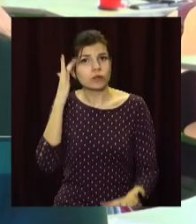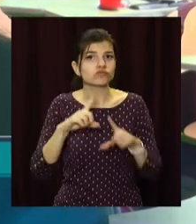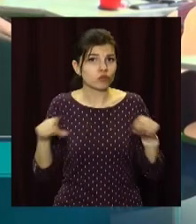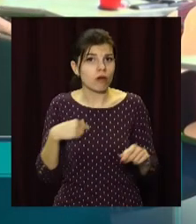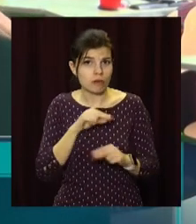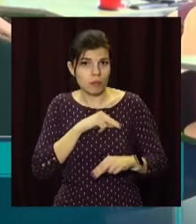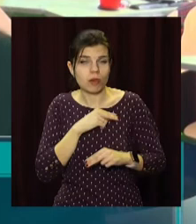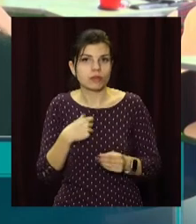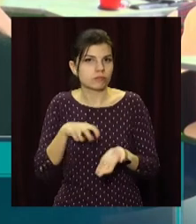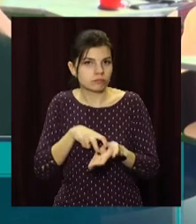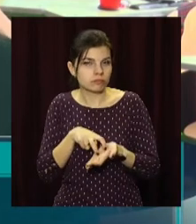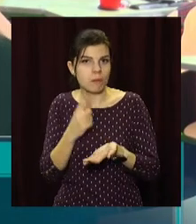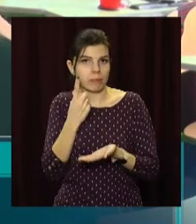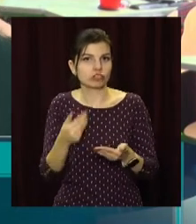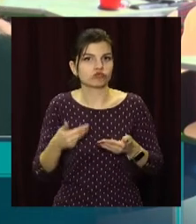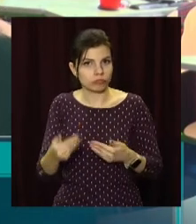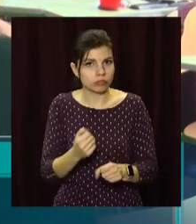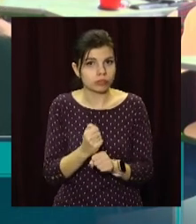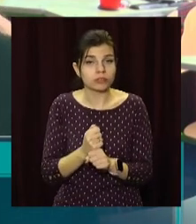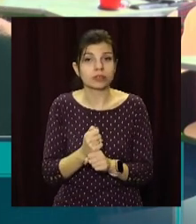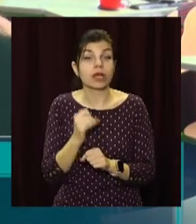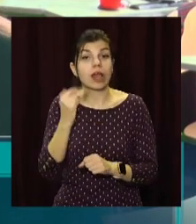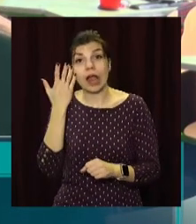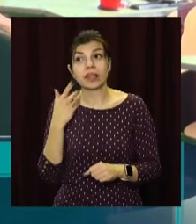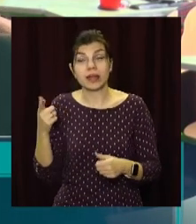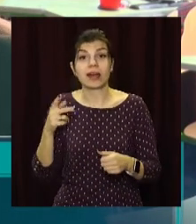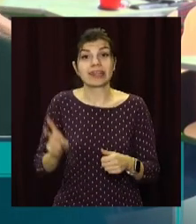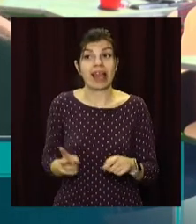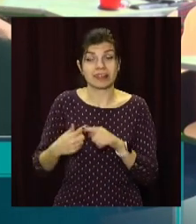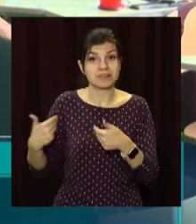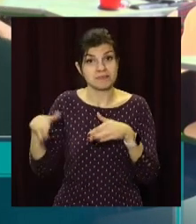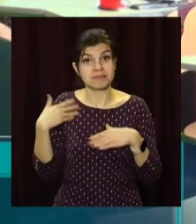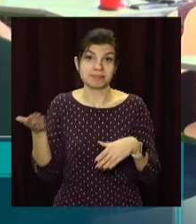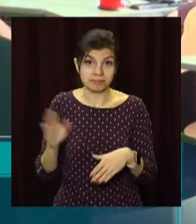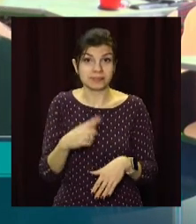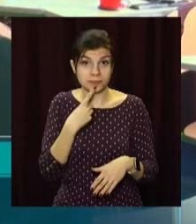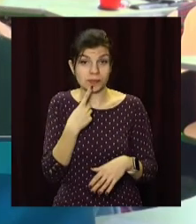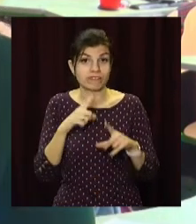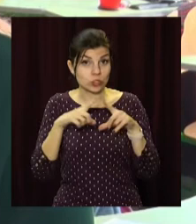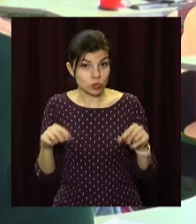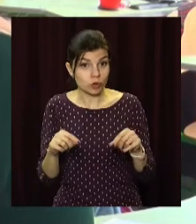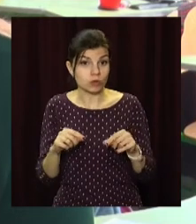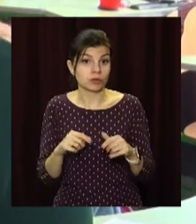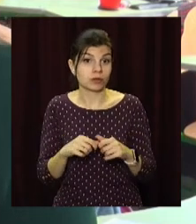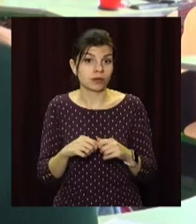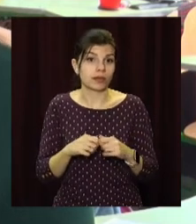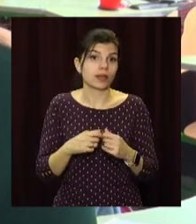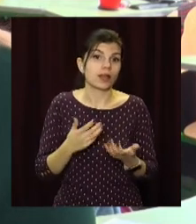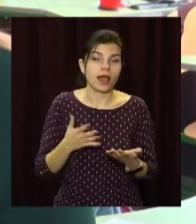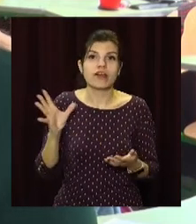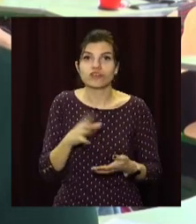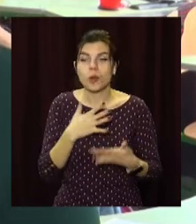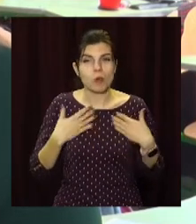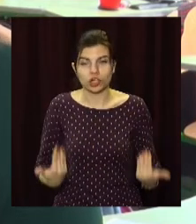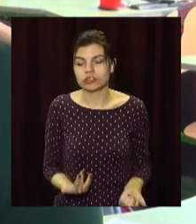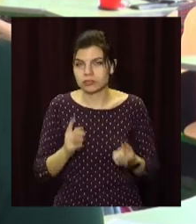дуже боялась зробити перший крок. І коли вона запропонувала мені працювати у школі, все моє життя